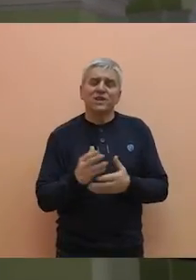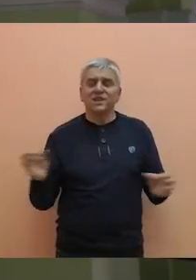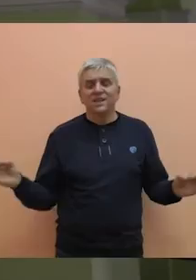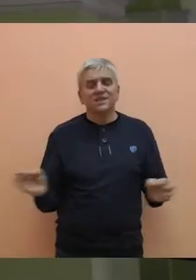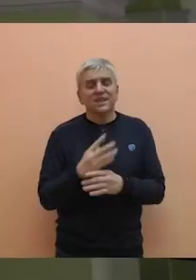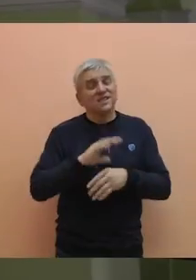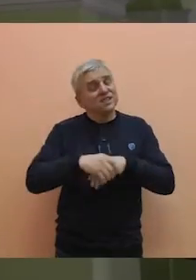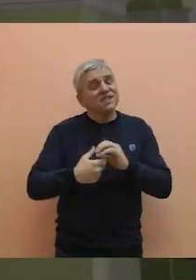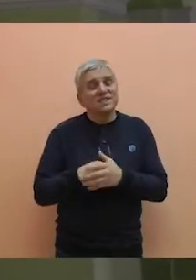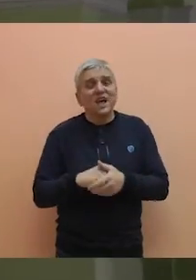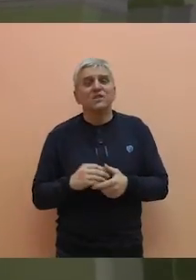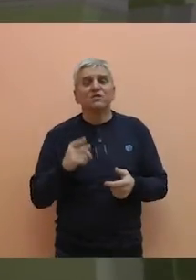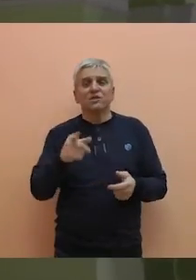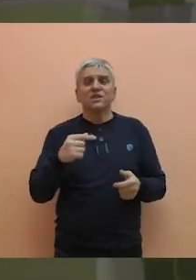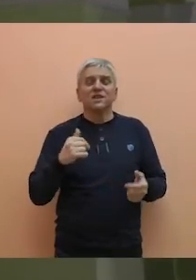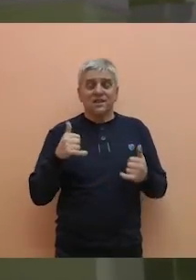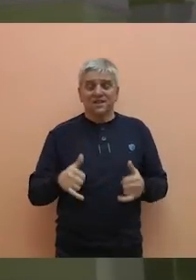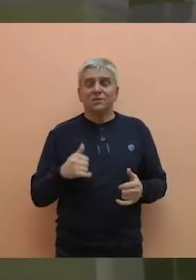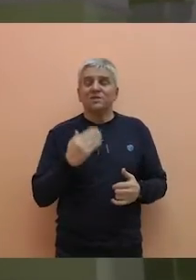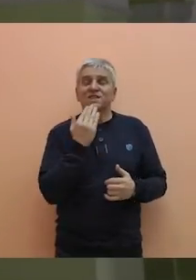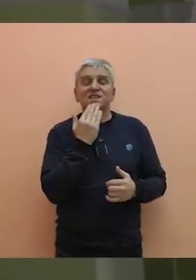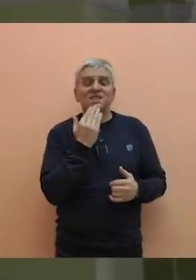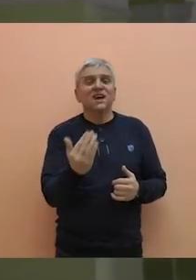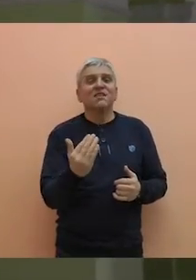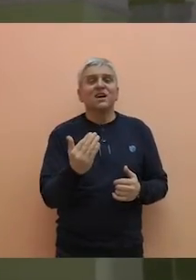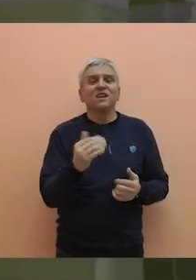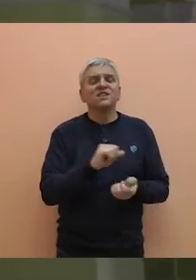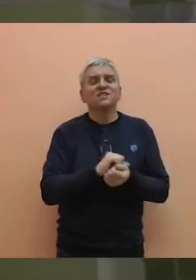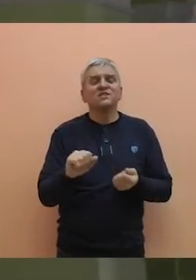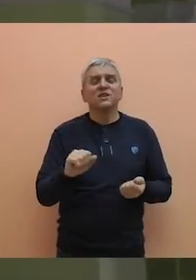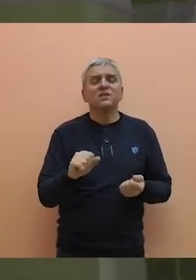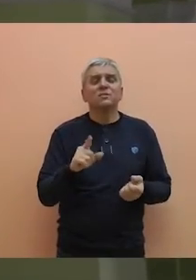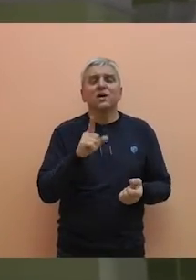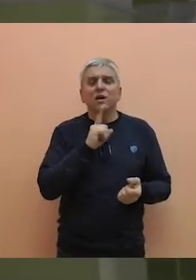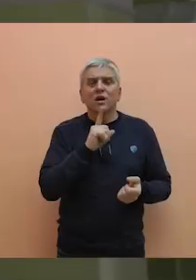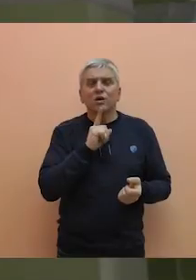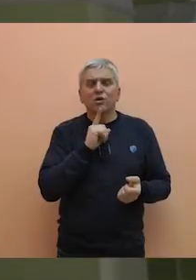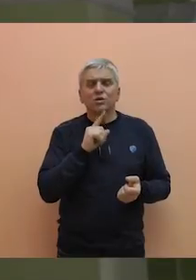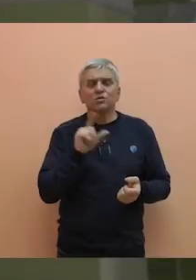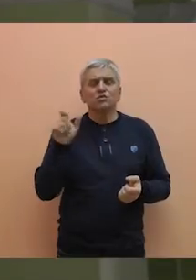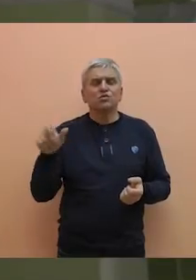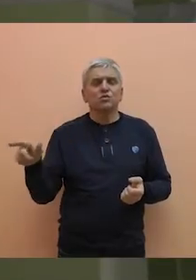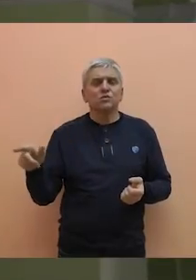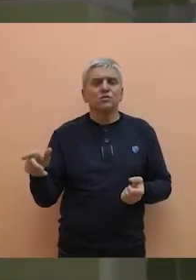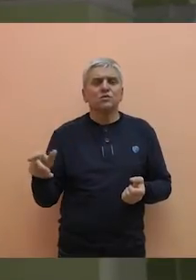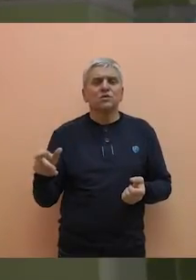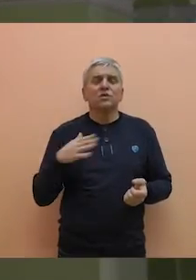presrećeni i prezadovoljni i ovim putem se zahvaljujemo građanima koji su stvarno